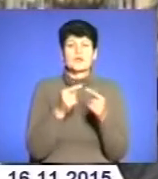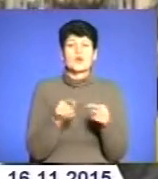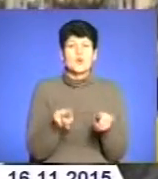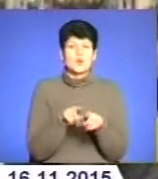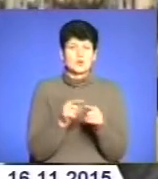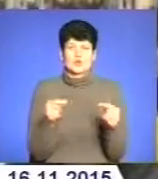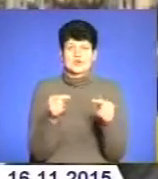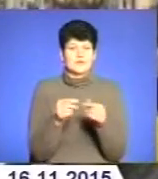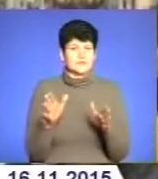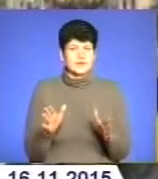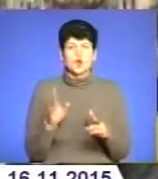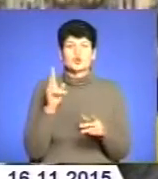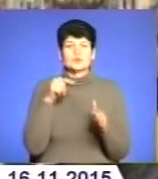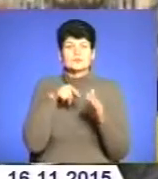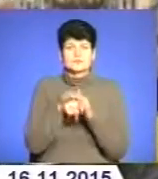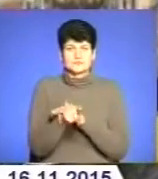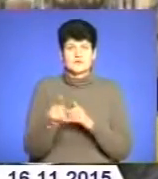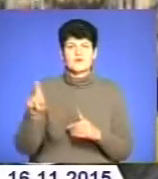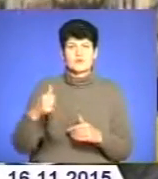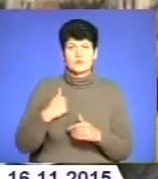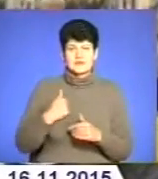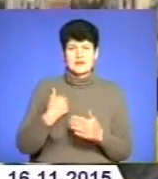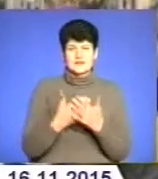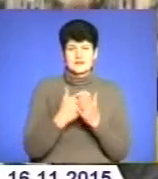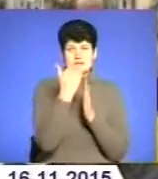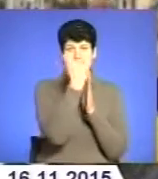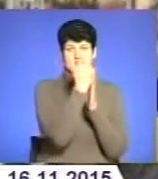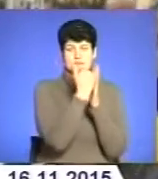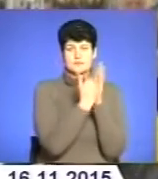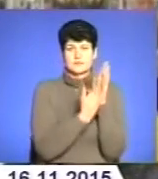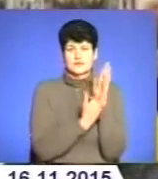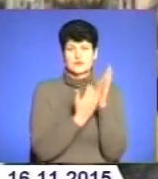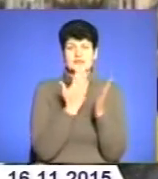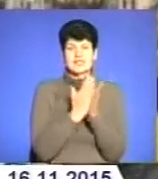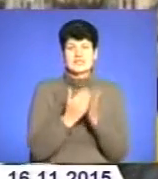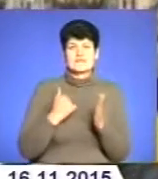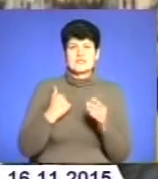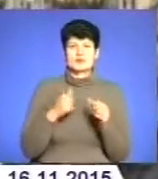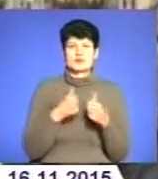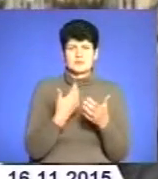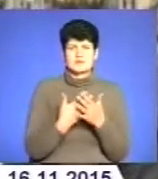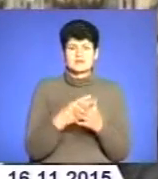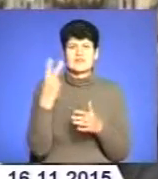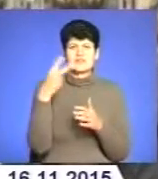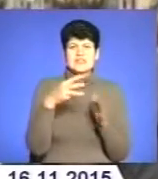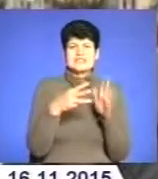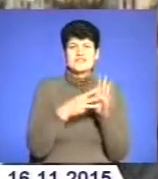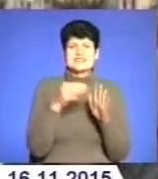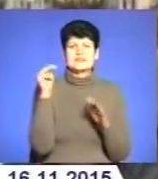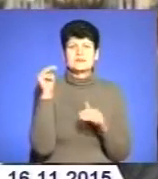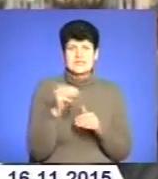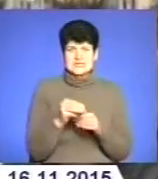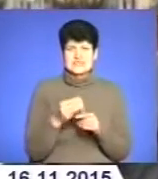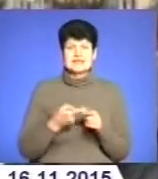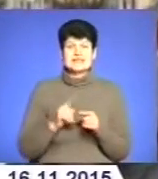Хто ухилявся від мобілізації, а їх на сьогоднішній день в списку той, який є у військовому маті, там більше 28 тисяч, зрозуміло, що